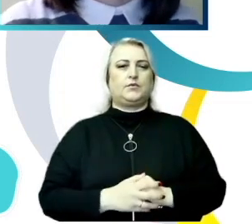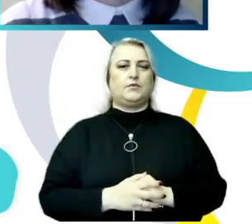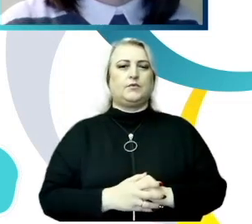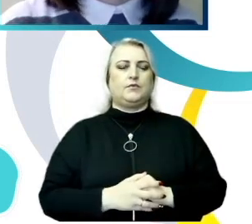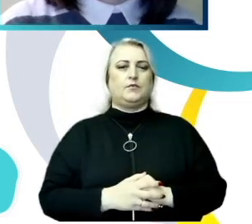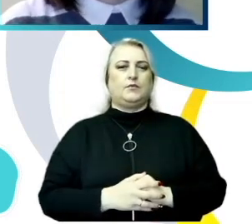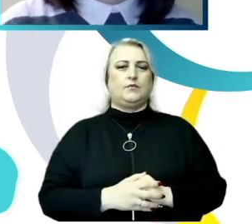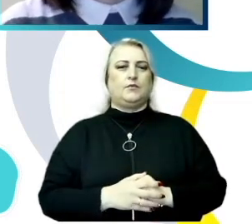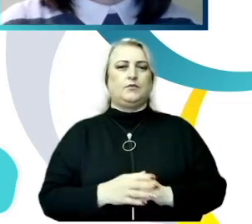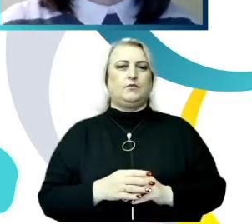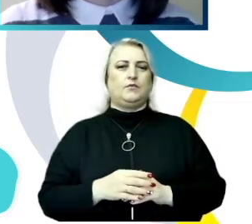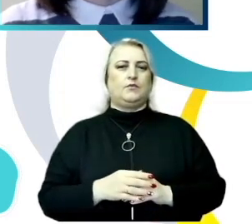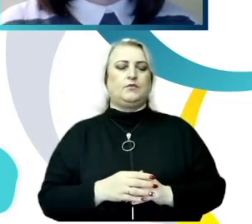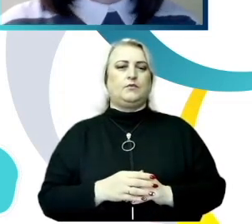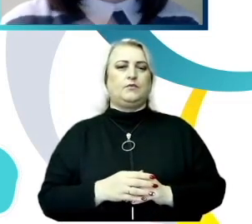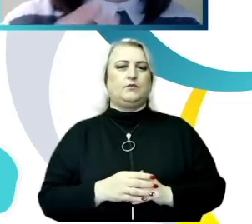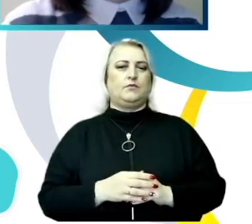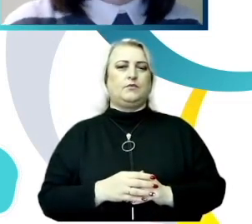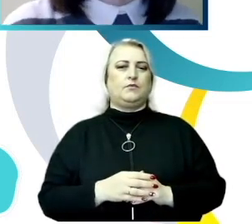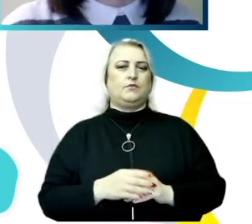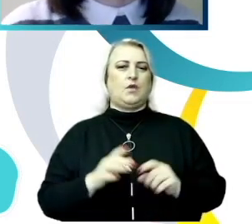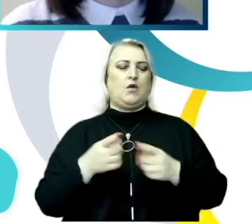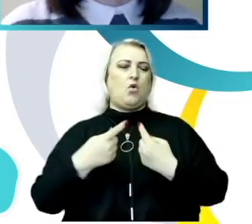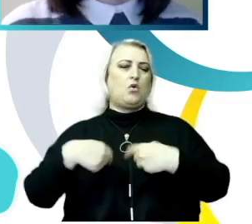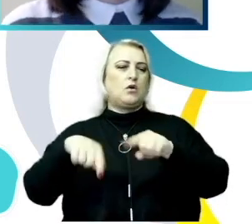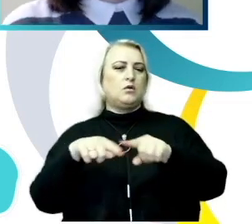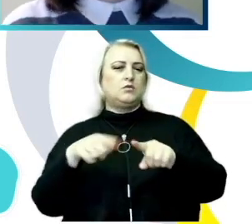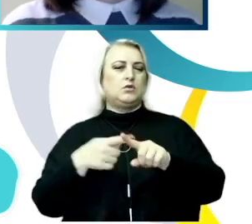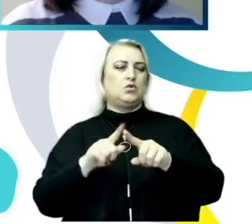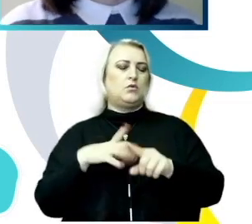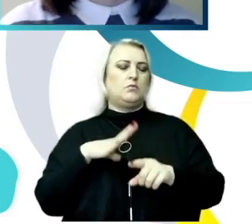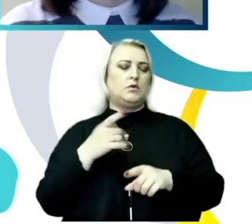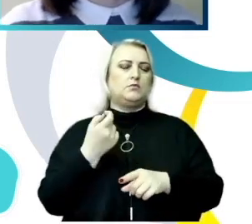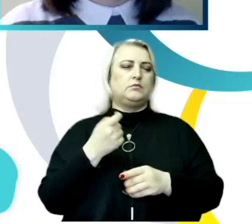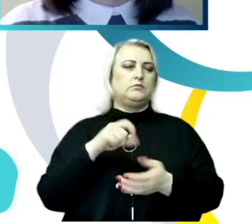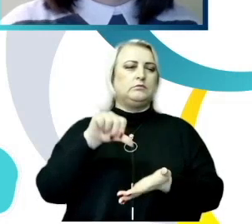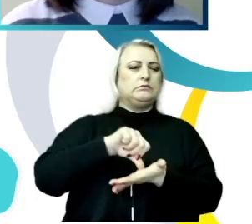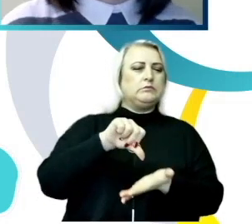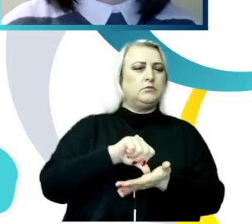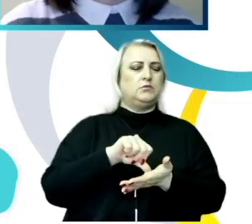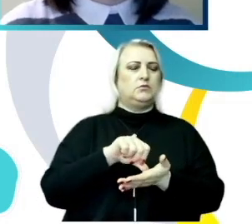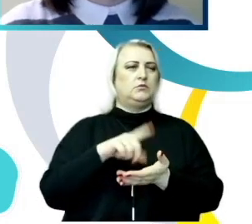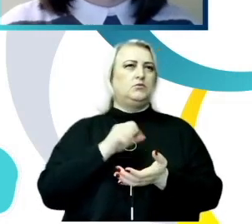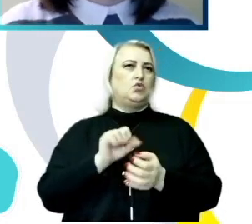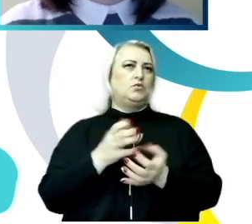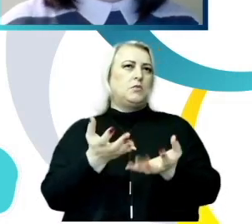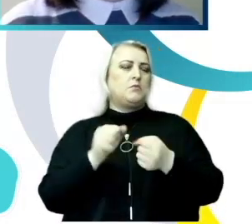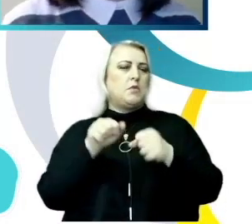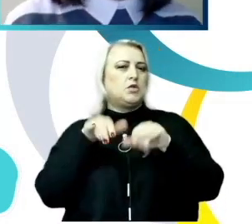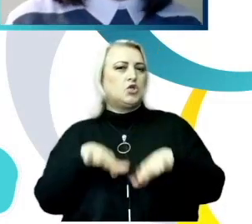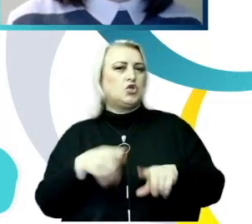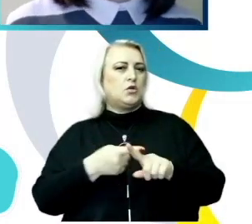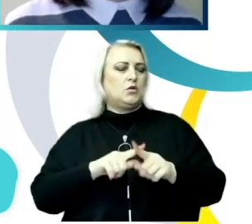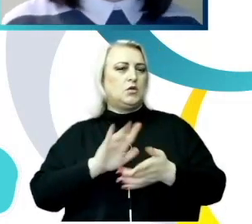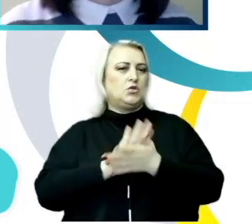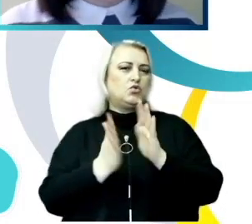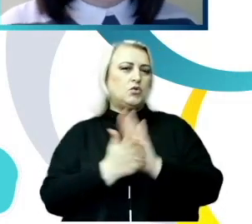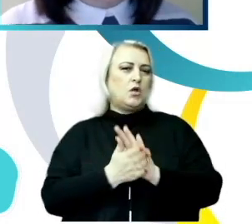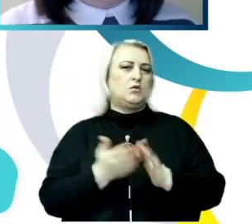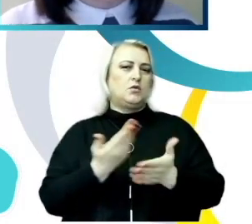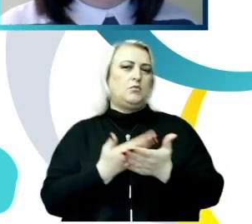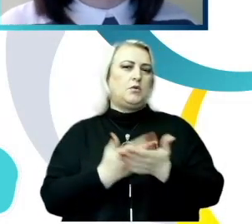organele sau actorii care ar avea anumite implicații, au anumită putere de decizie pe aceste situații, cum ar fi, spre timpul,